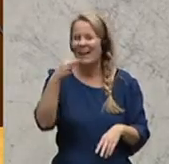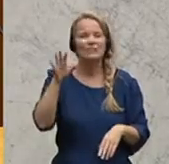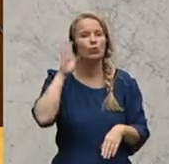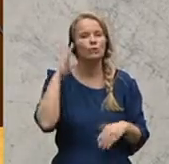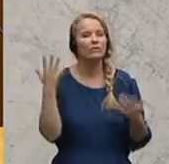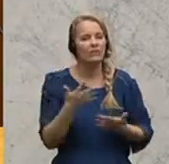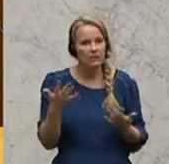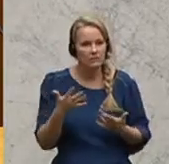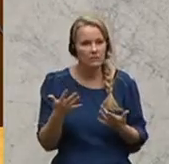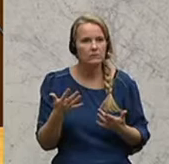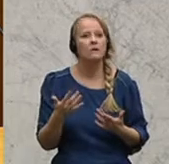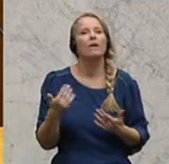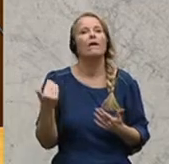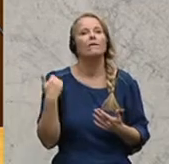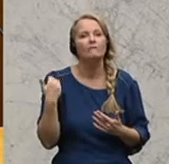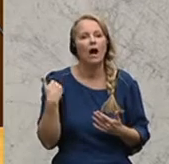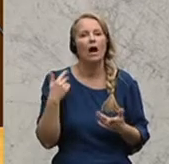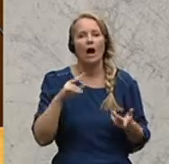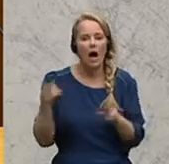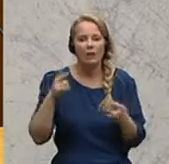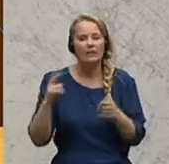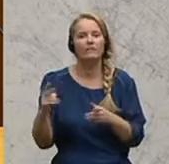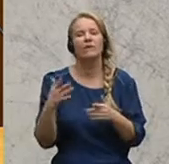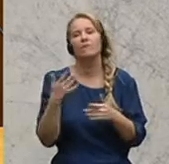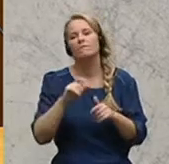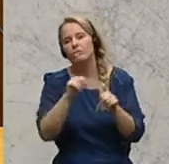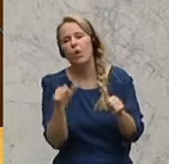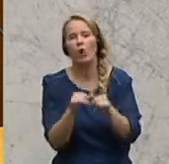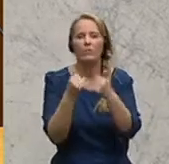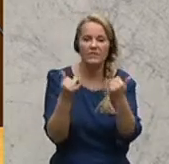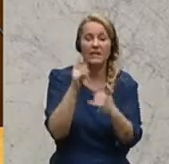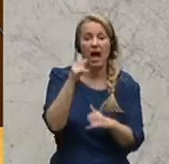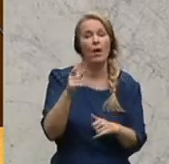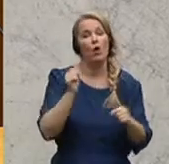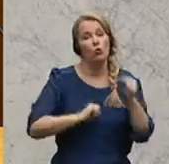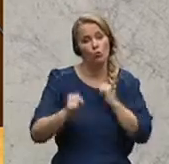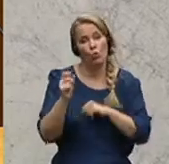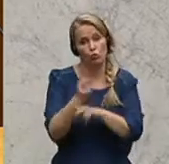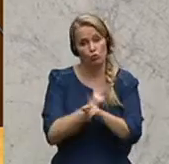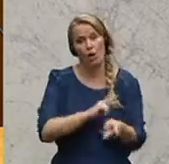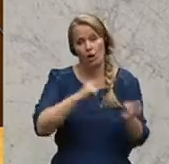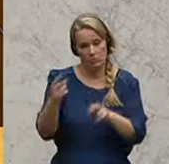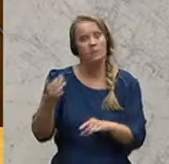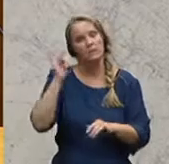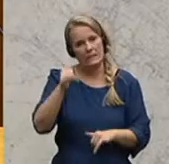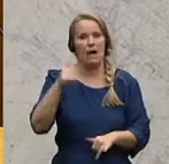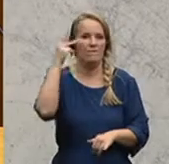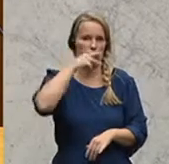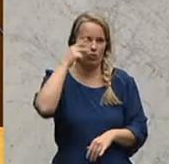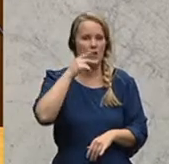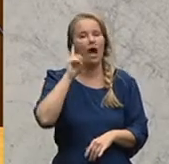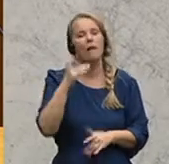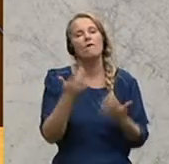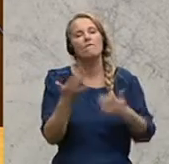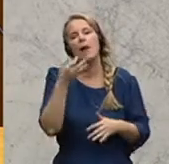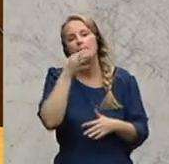hört, ist, es hätte Alternativen in der Ausgestaltung geben. Das heißt, die Notverstaatlichung, dafür gibt es Verständnis. Nur man hätte besser